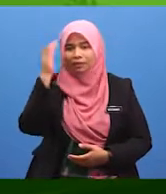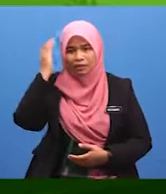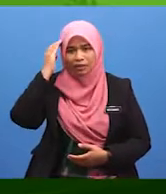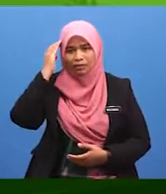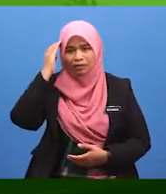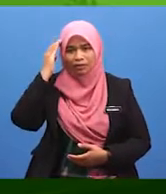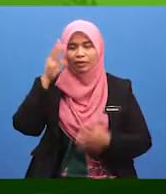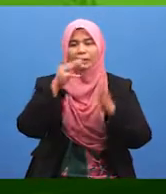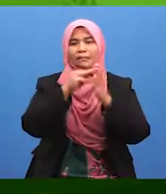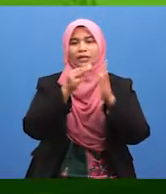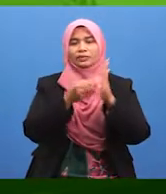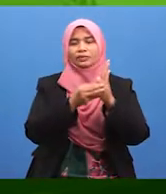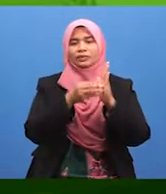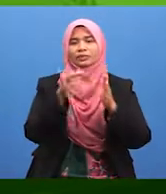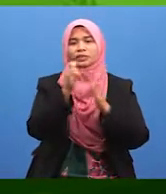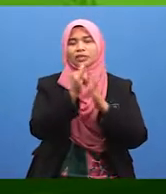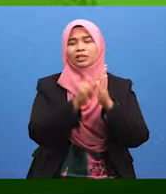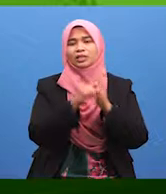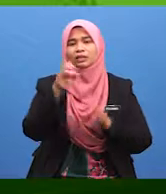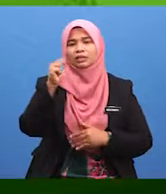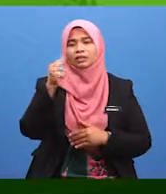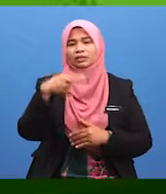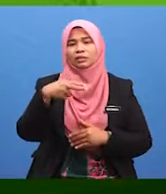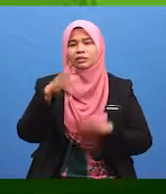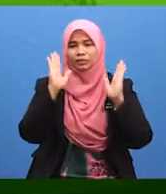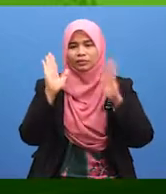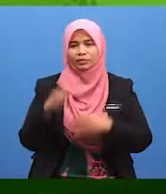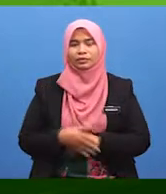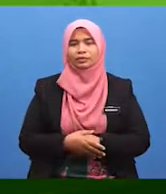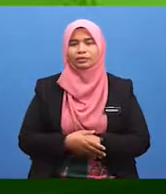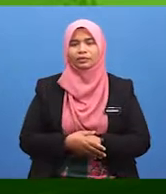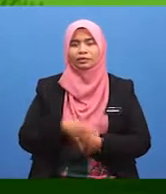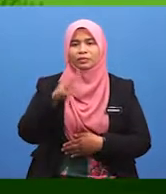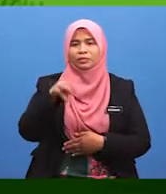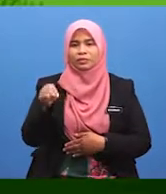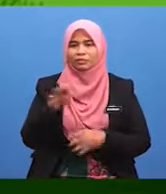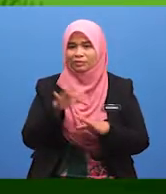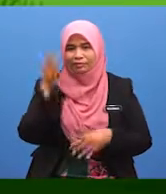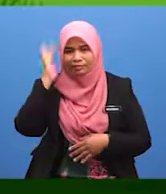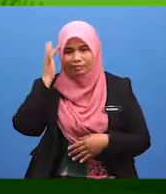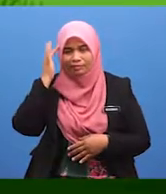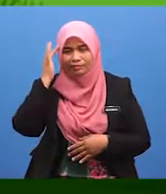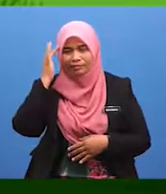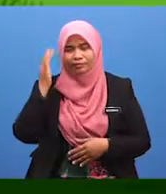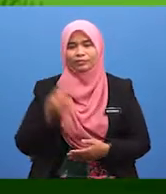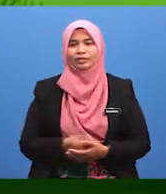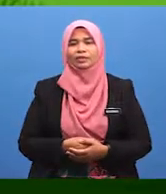siapa tahu maksud syarat sah-salat itu? Murid-murid tak tahu?